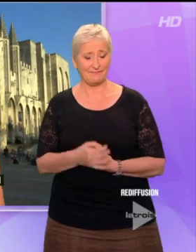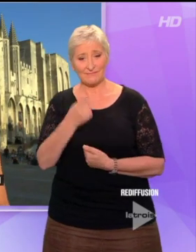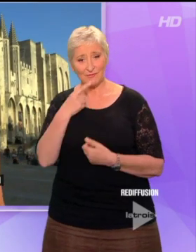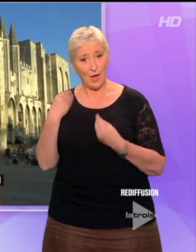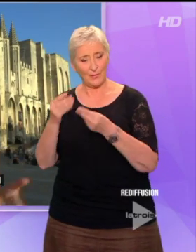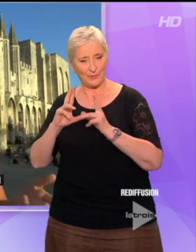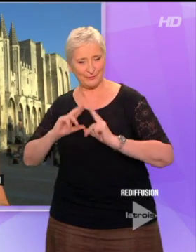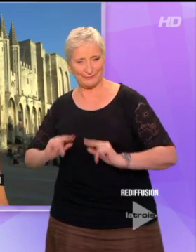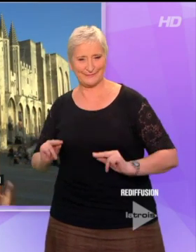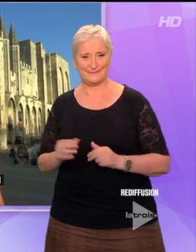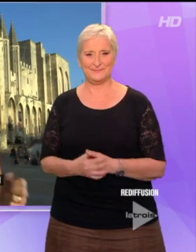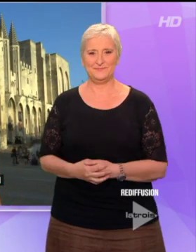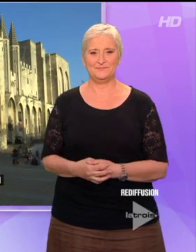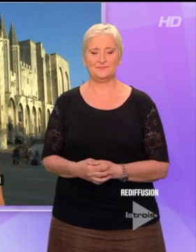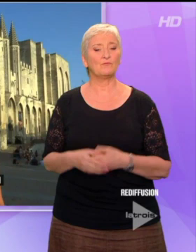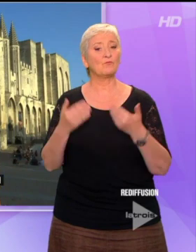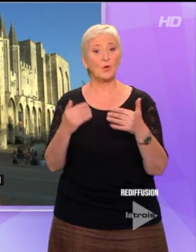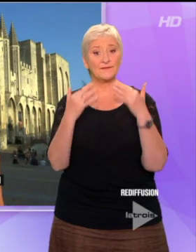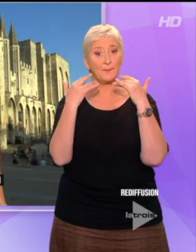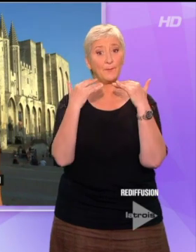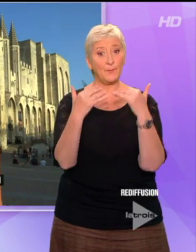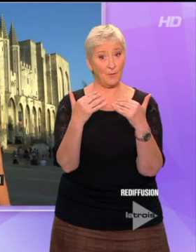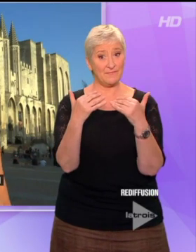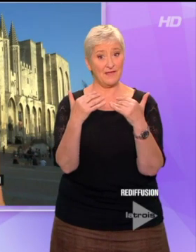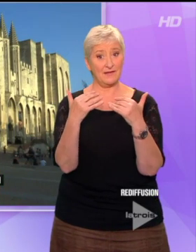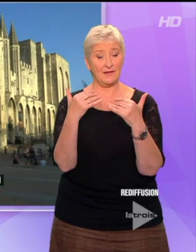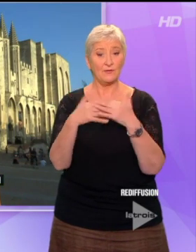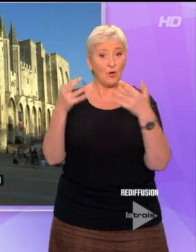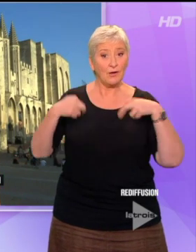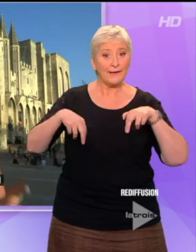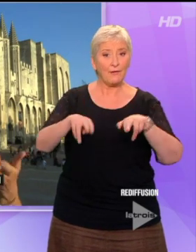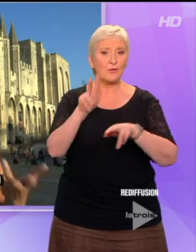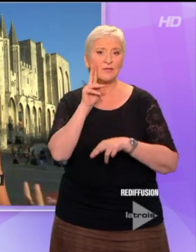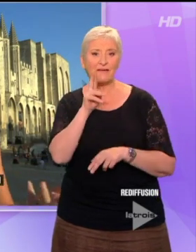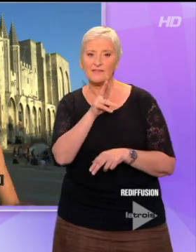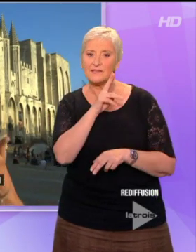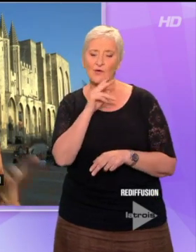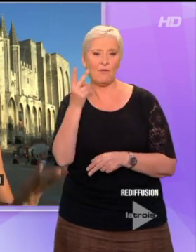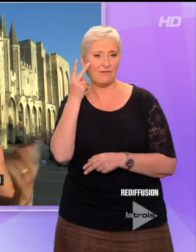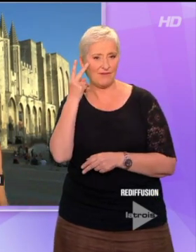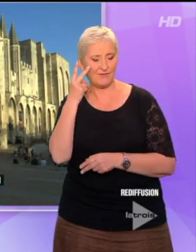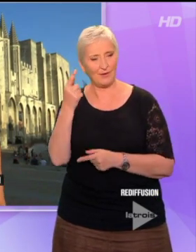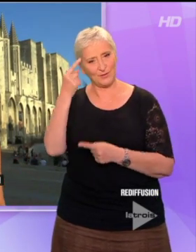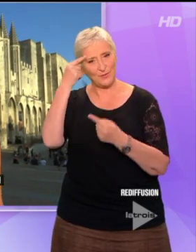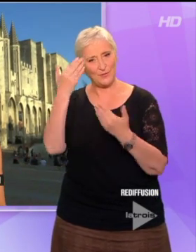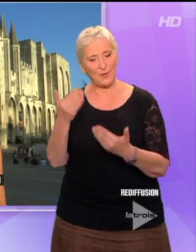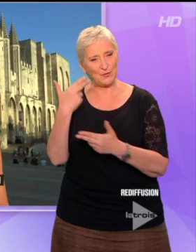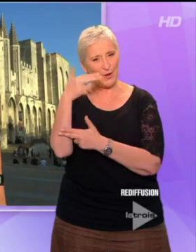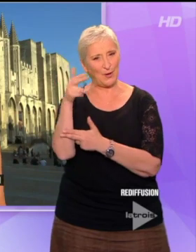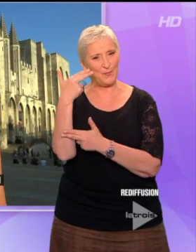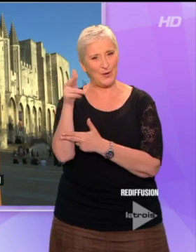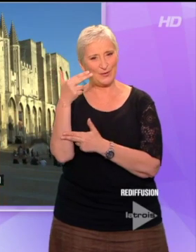plutôt sympathique. Alors nous nous sommes promenés avec Bénédicte Banet dans les rues d'Avignon. Et voilà, je vous propose ce